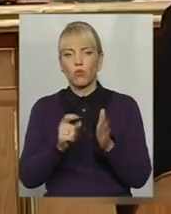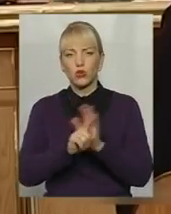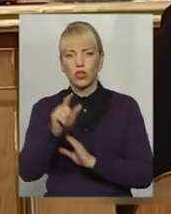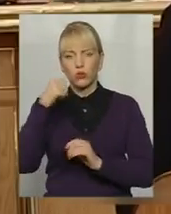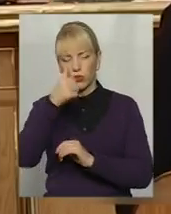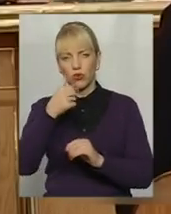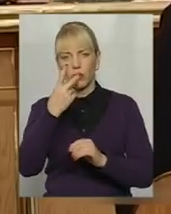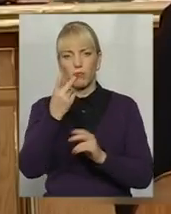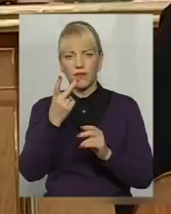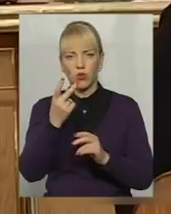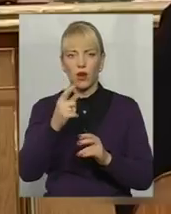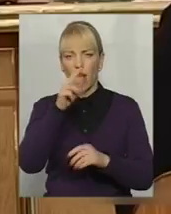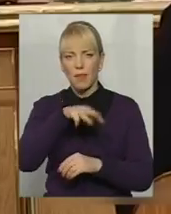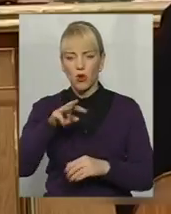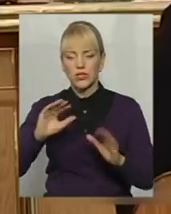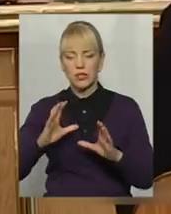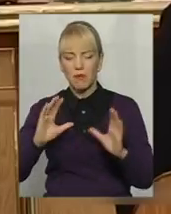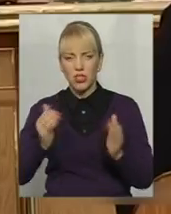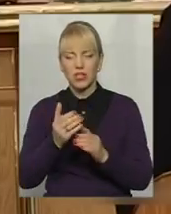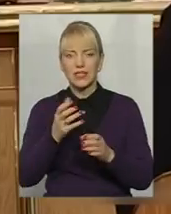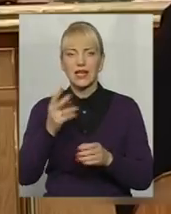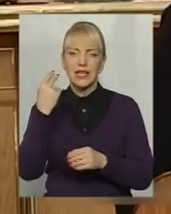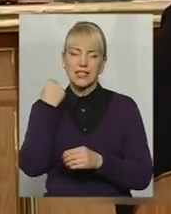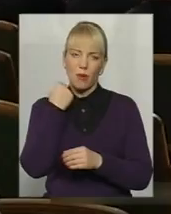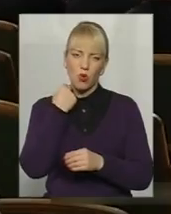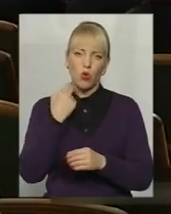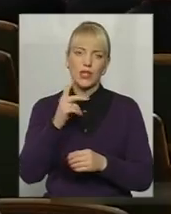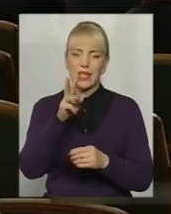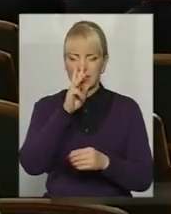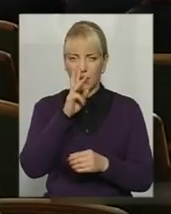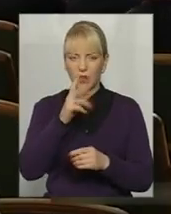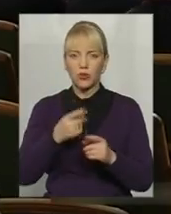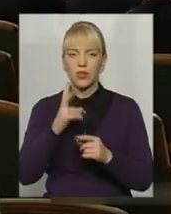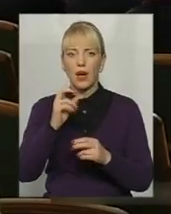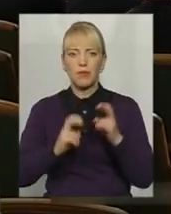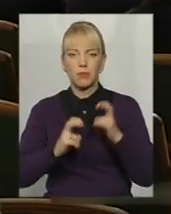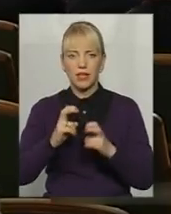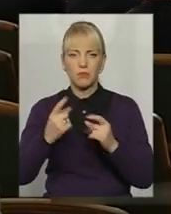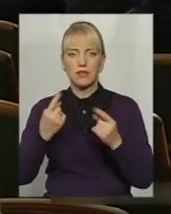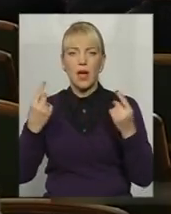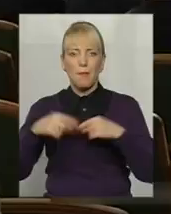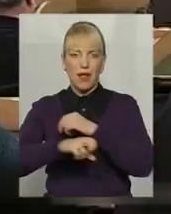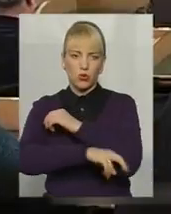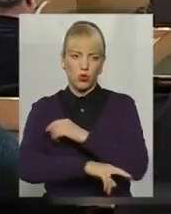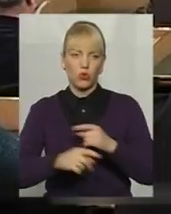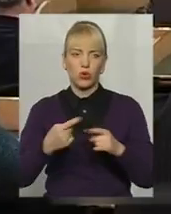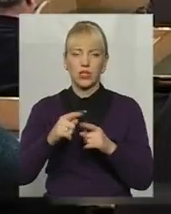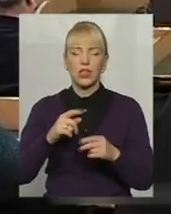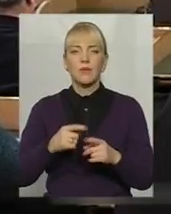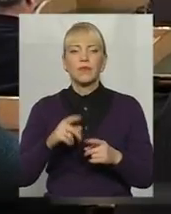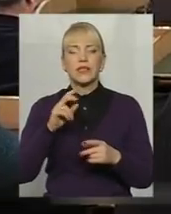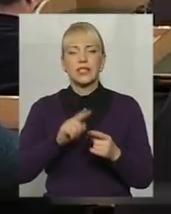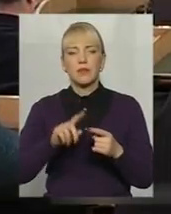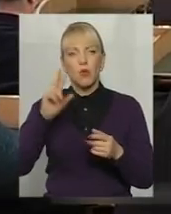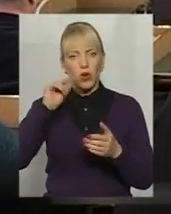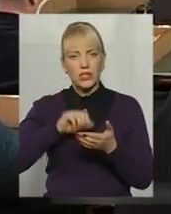зменшилась заборгованість із заробітної плати на підприємствах-банкрутах. Рівнем заробітків Хмельниччина поки похвалитися не може. За цим показником